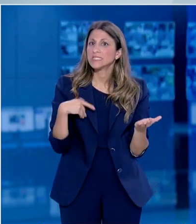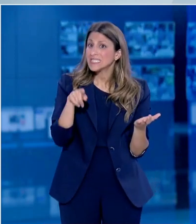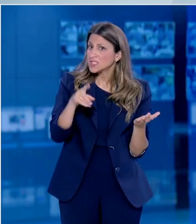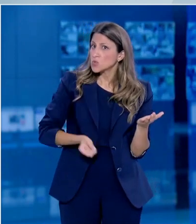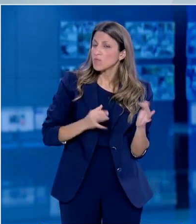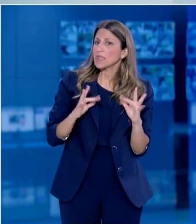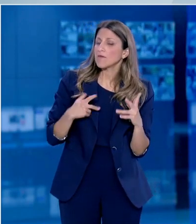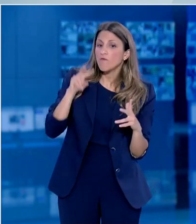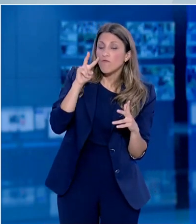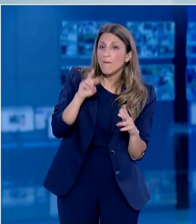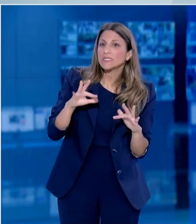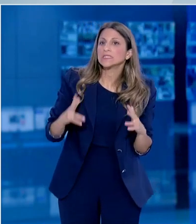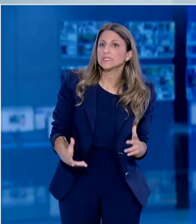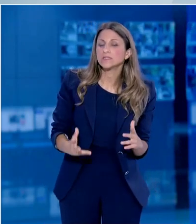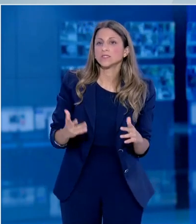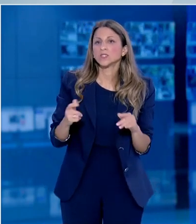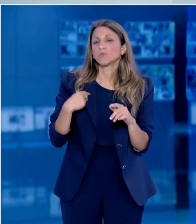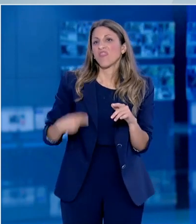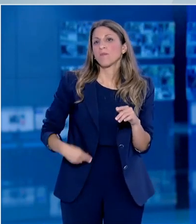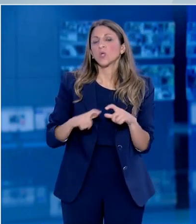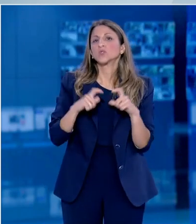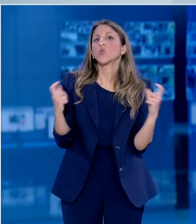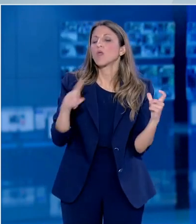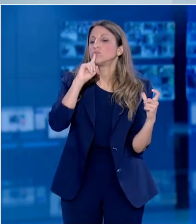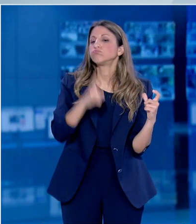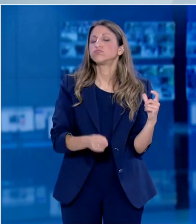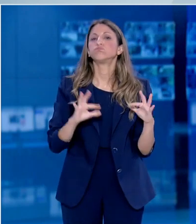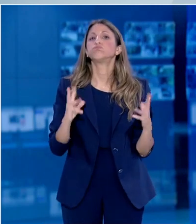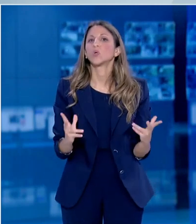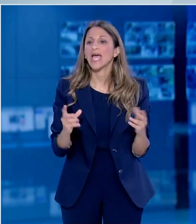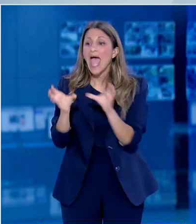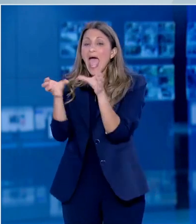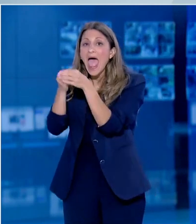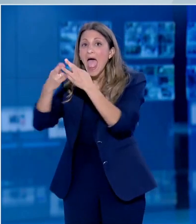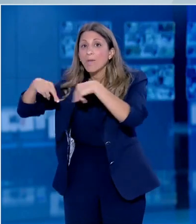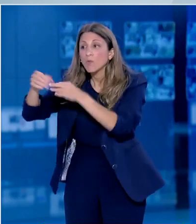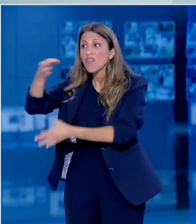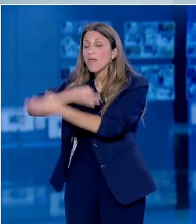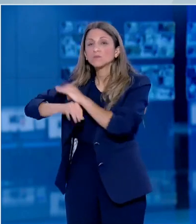είναι η δική σας θέση για το άνοιγμα των δημοτικών σχολείων. Πότε αναμένεται η σχετική εισήγηση της Επιτροπής.